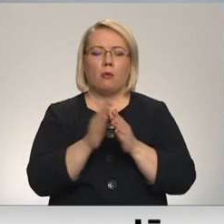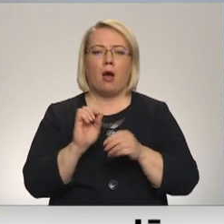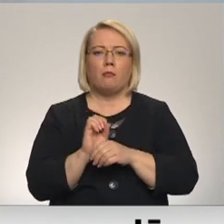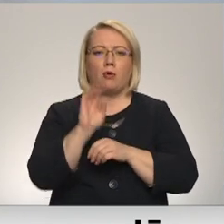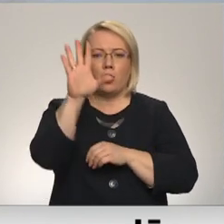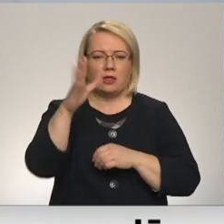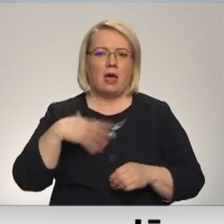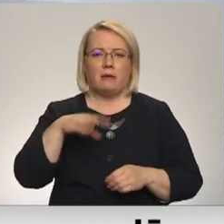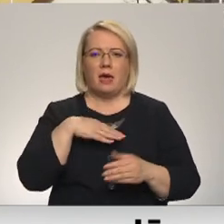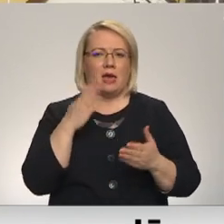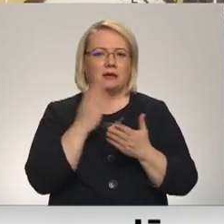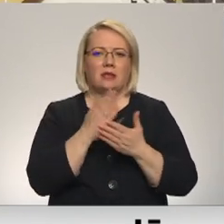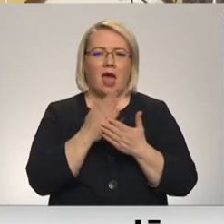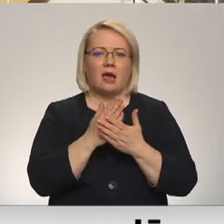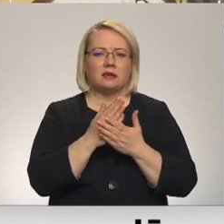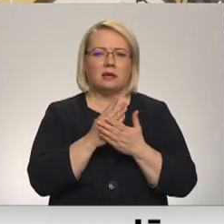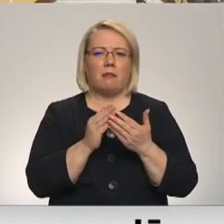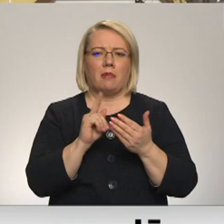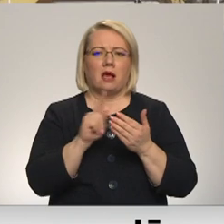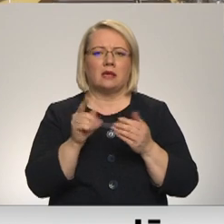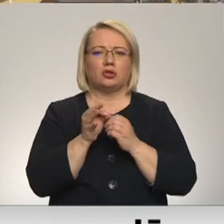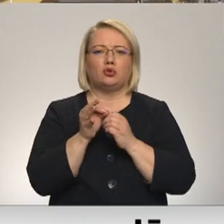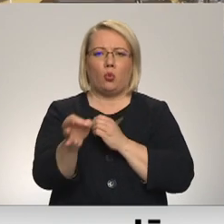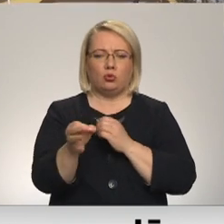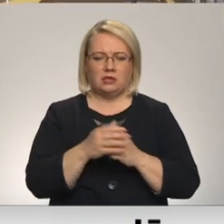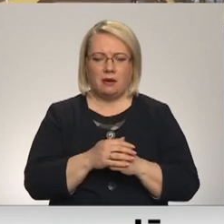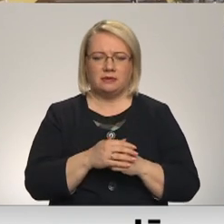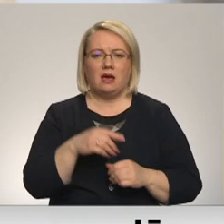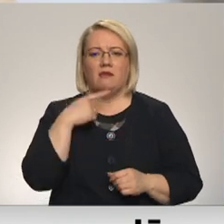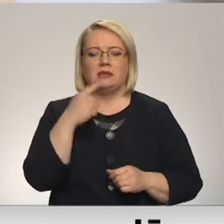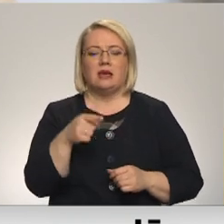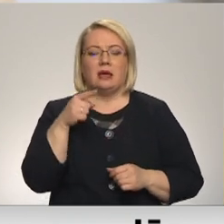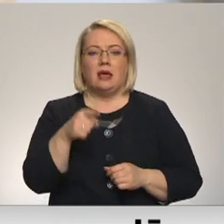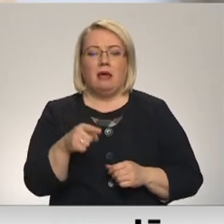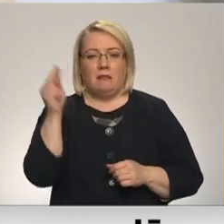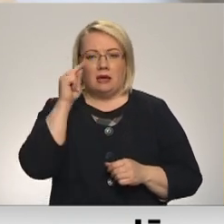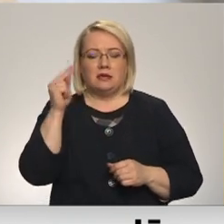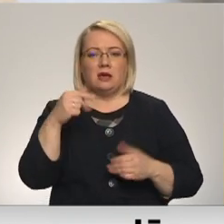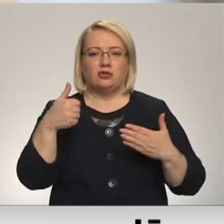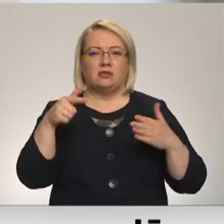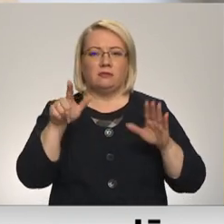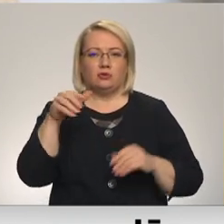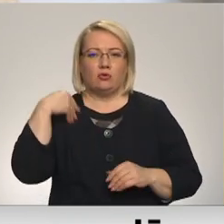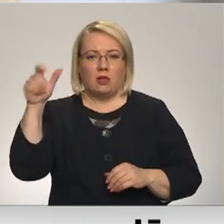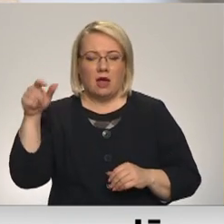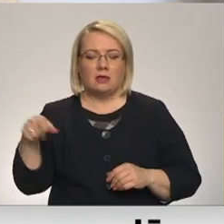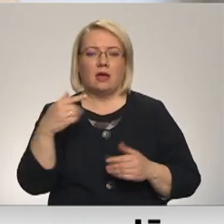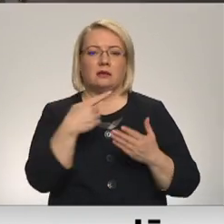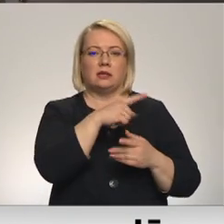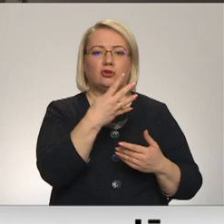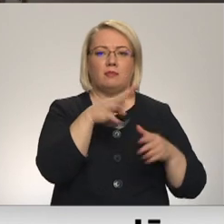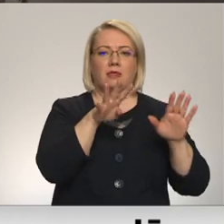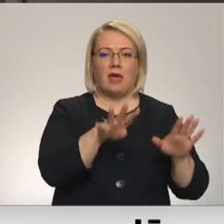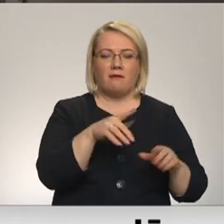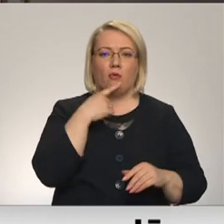pārējiem mēs neesam šeit suncījums. Strautiņos šobrīd mācās 96 skolēni, jaunannā – 49. Pašvaldības dati